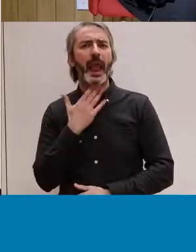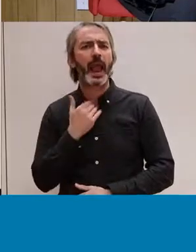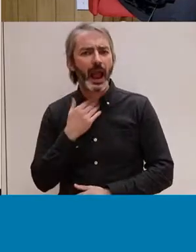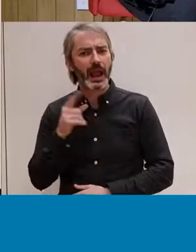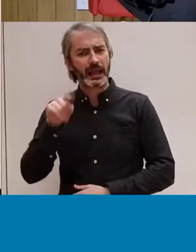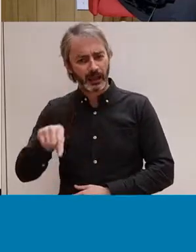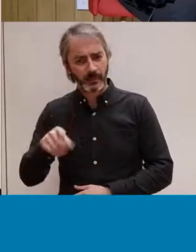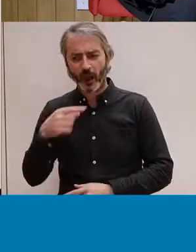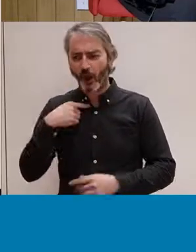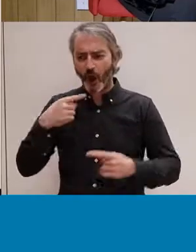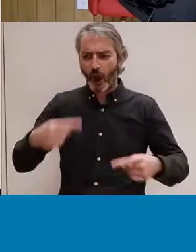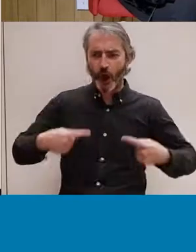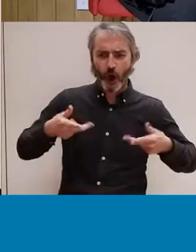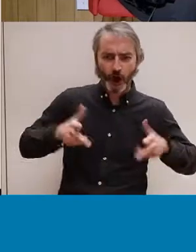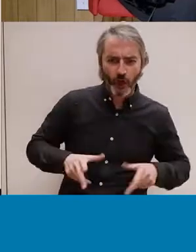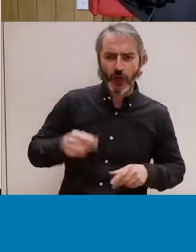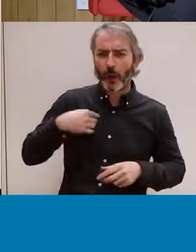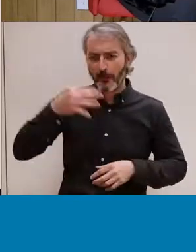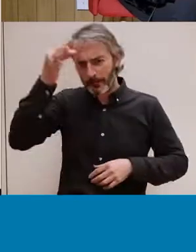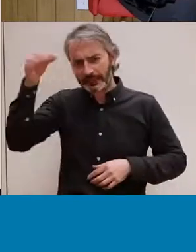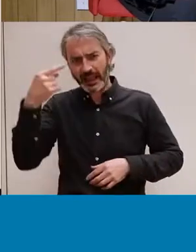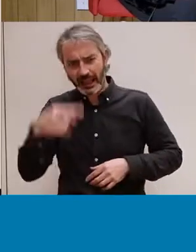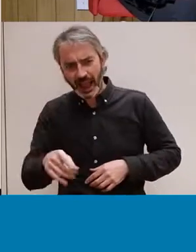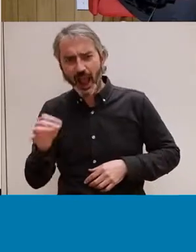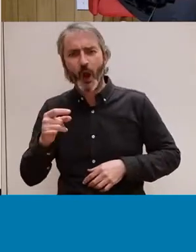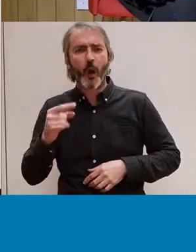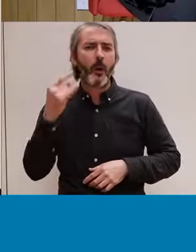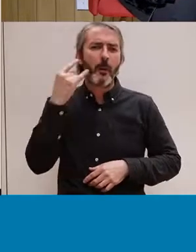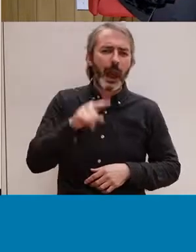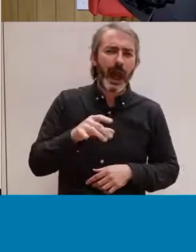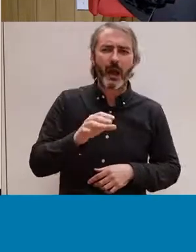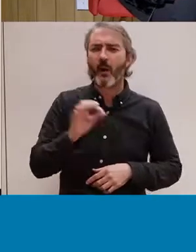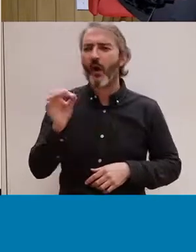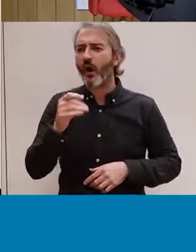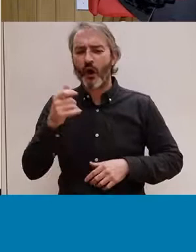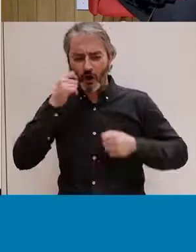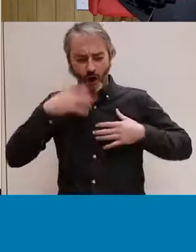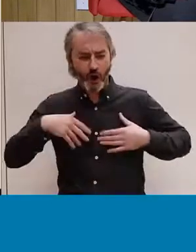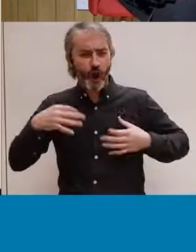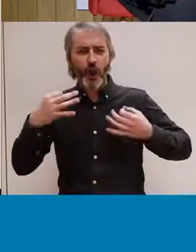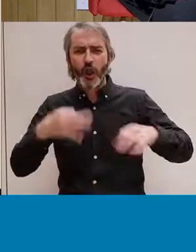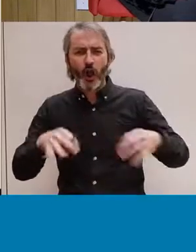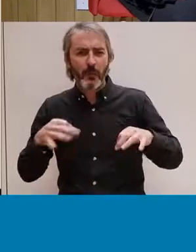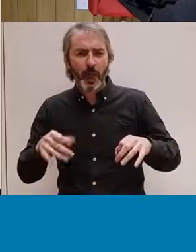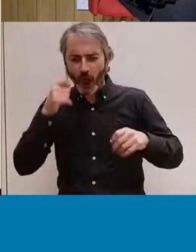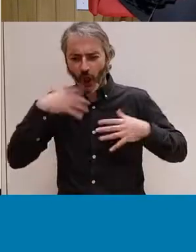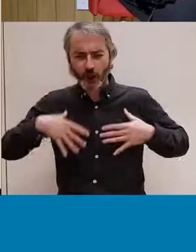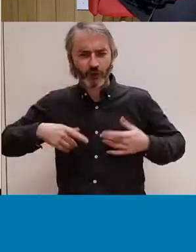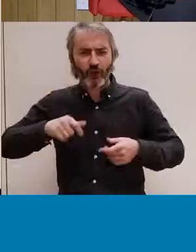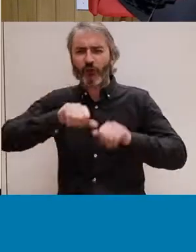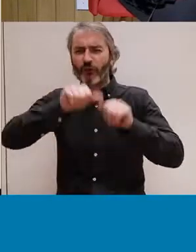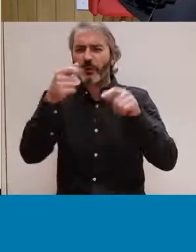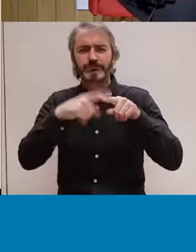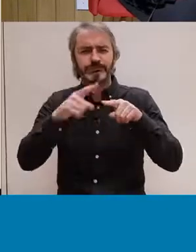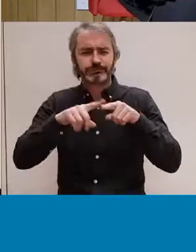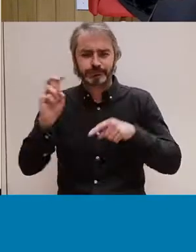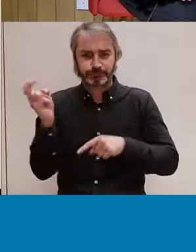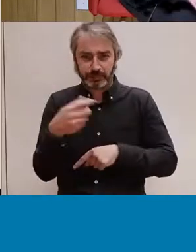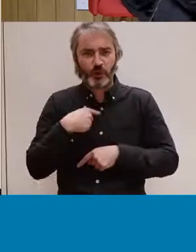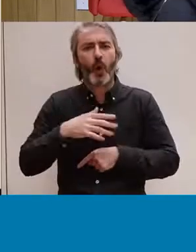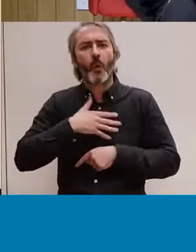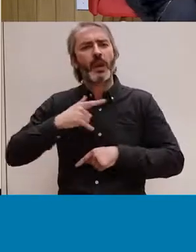apareixen cadires de rodes, apareixen pèls, que apareixen blaus, com normalitzar els cossos, ens semblaria una petita revolució que